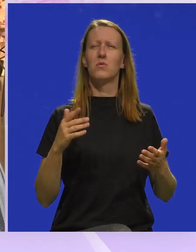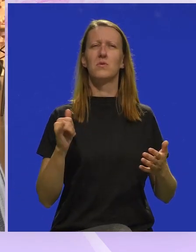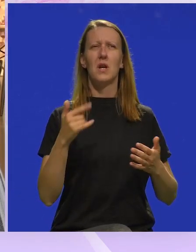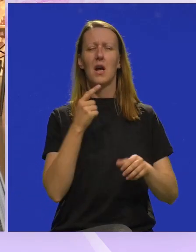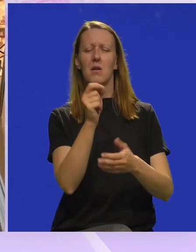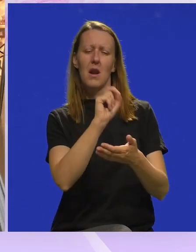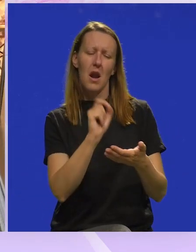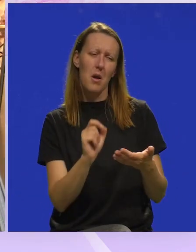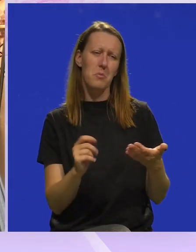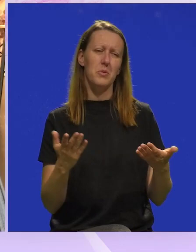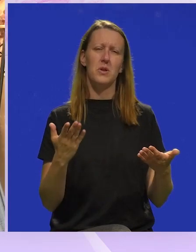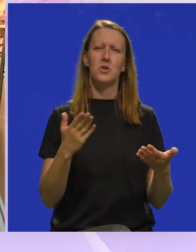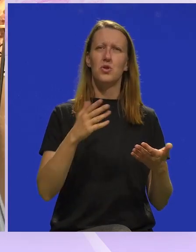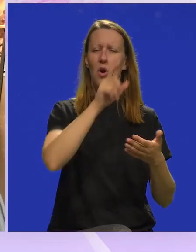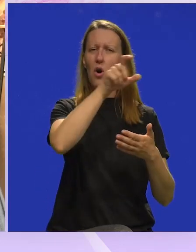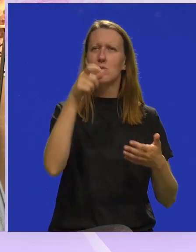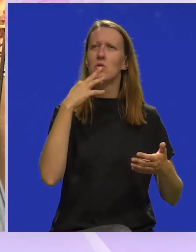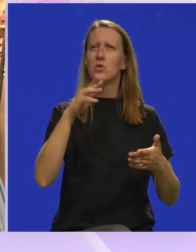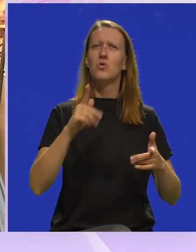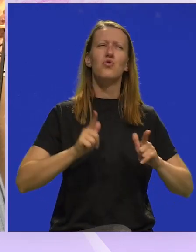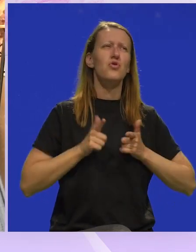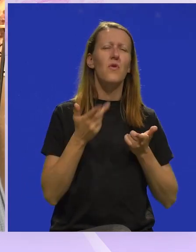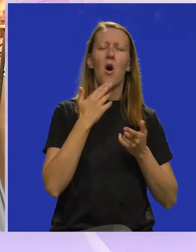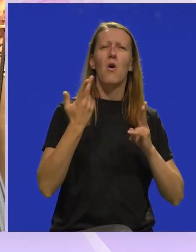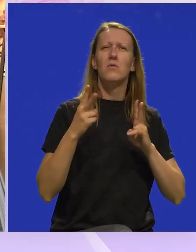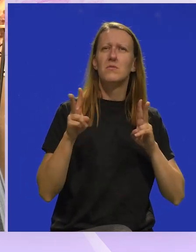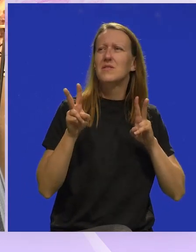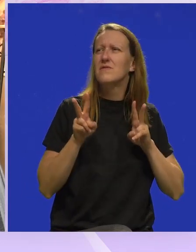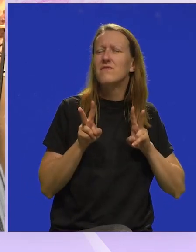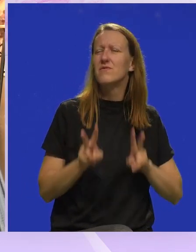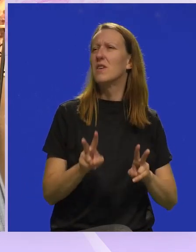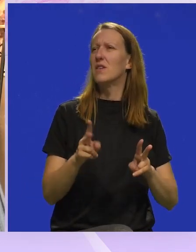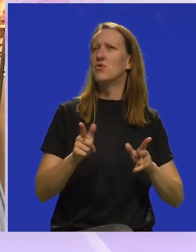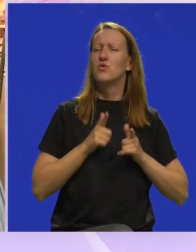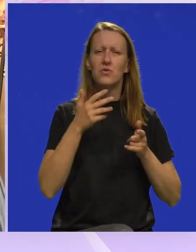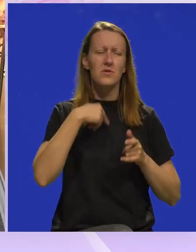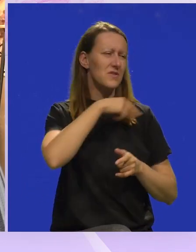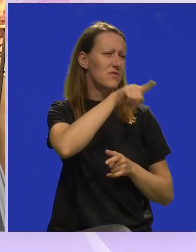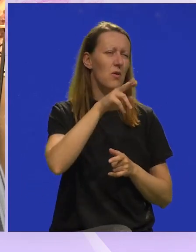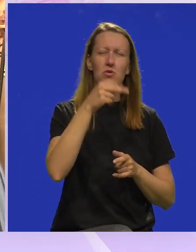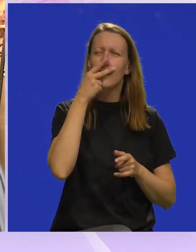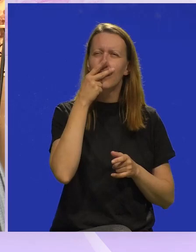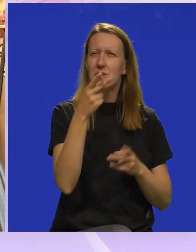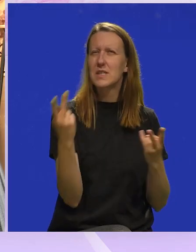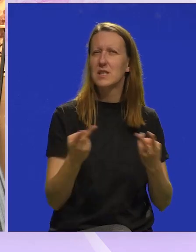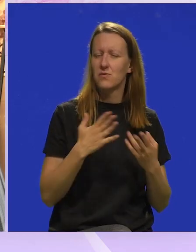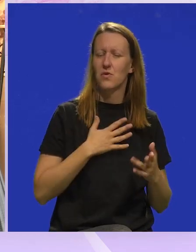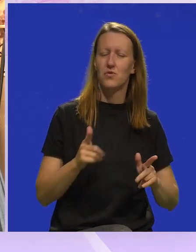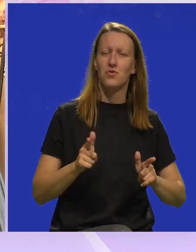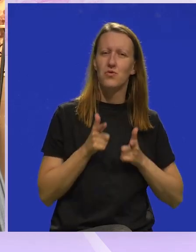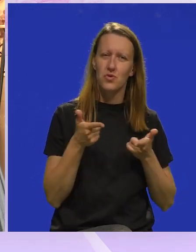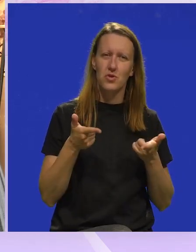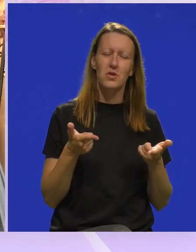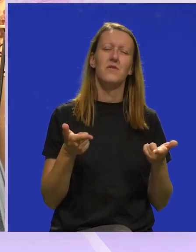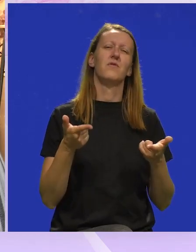napiše likove koji su toliko životni, koji su toliko bliski, koje svak od nas može prepoznati u svom životu